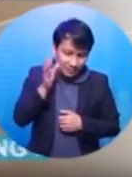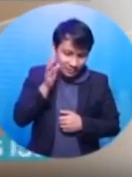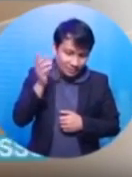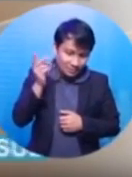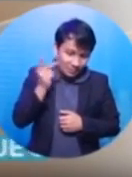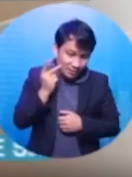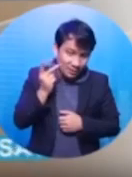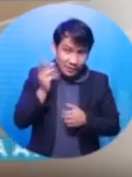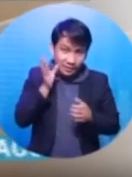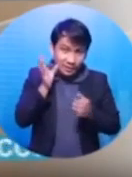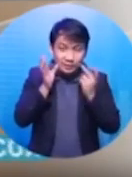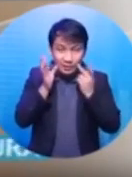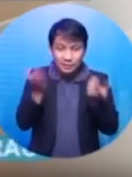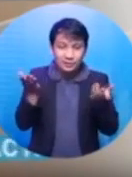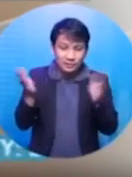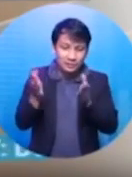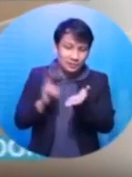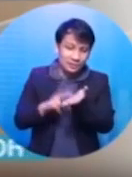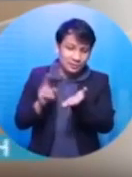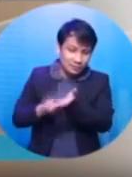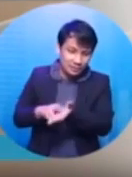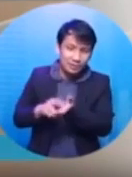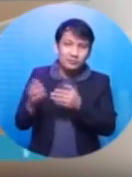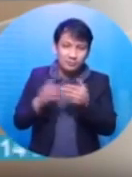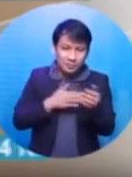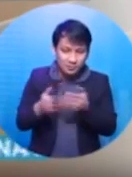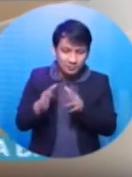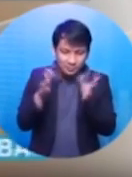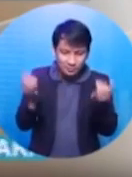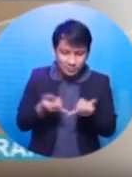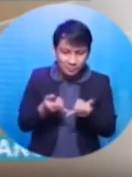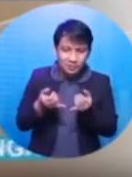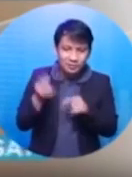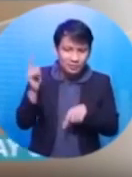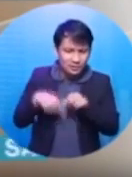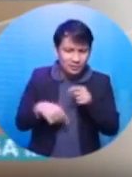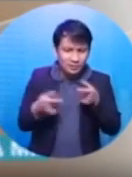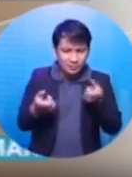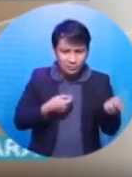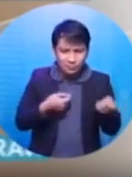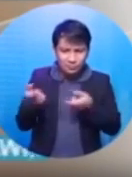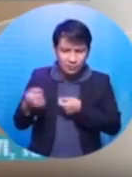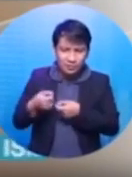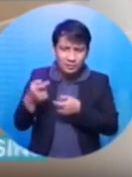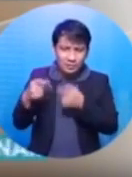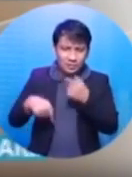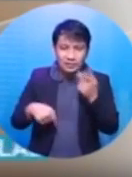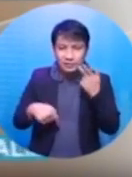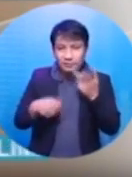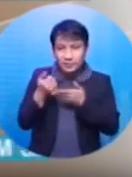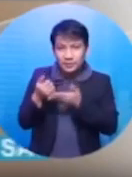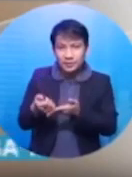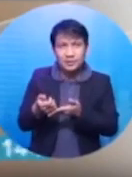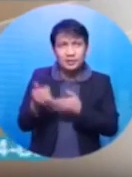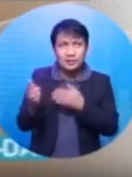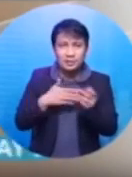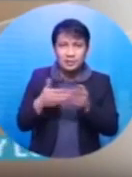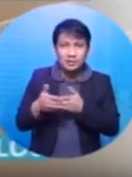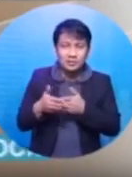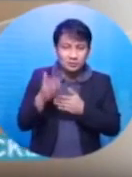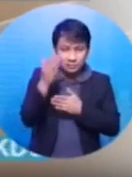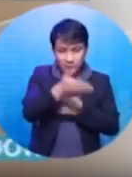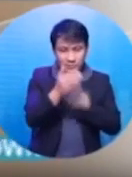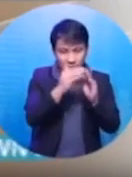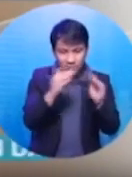barangay, pag-uusapin kayo, doon magpipirmahan kung ano mga dapat gawin at hindi dapat gawin. And then, Miss Karen, tutuluan ka namin kung saan ka ngayon